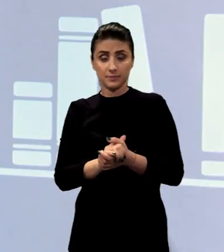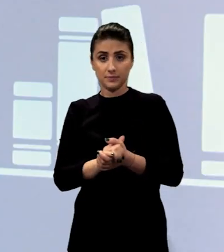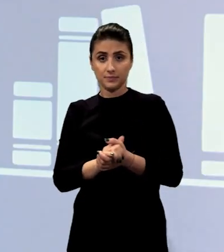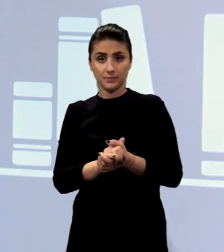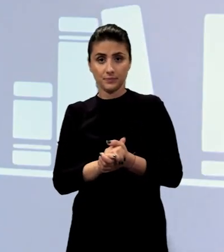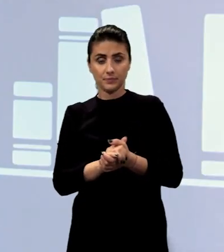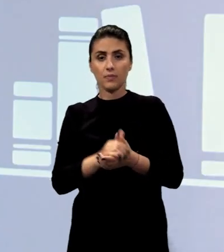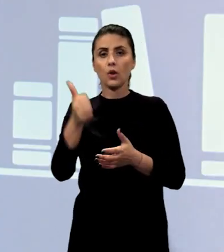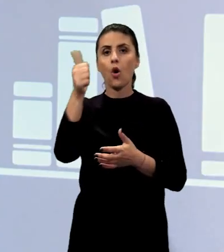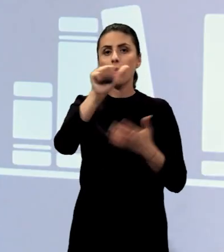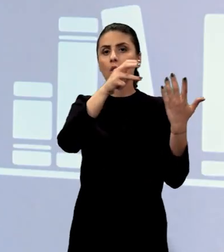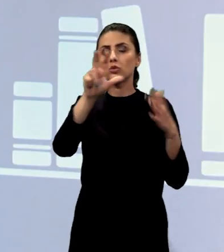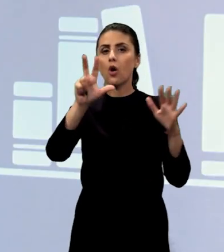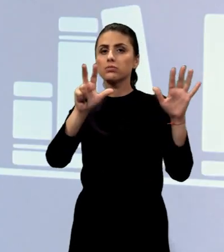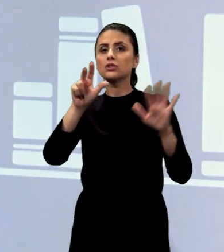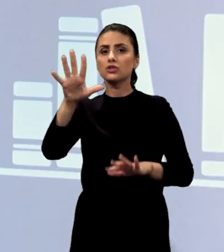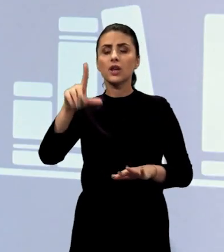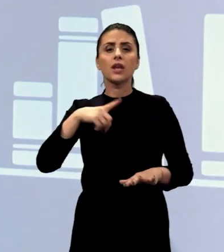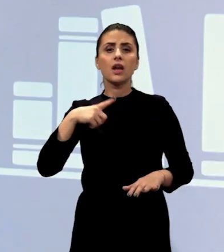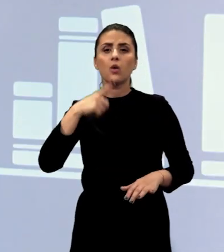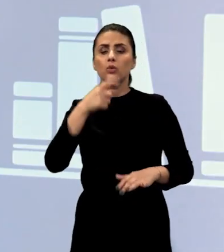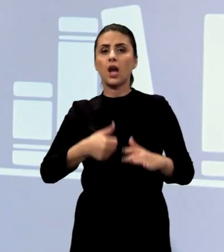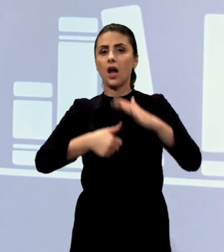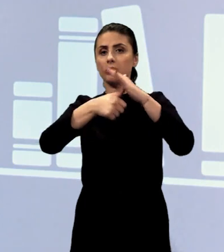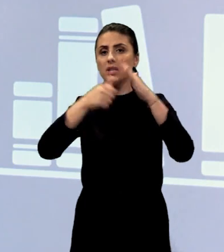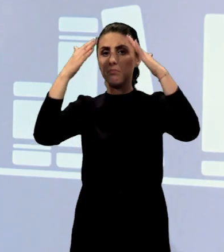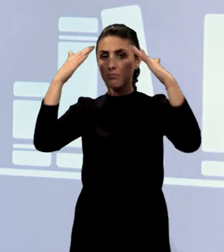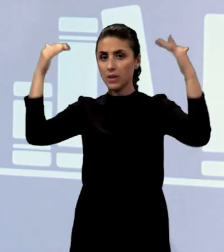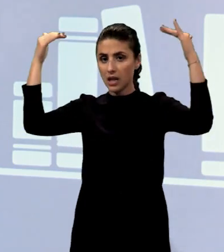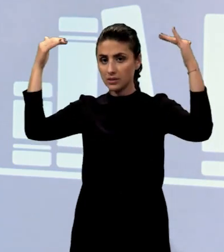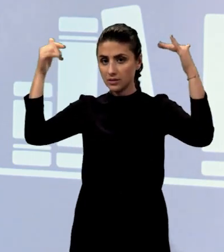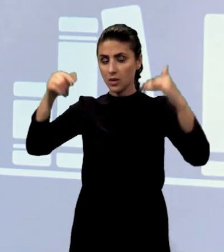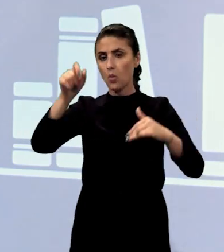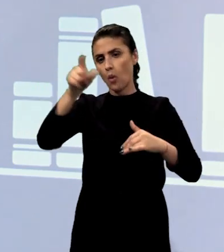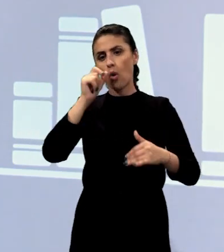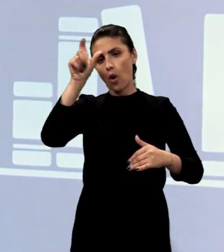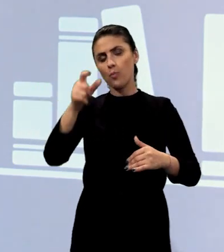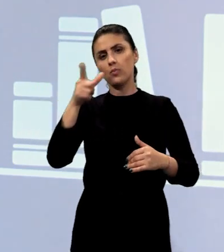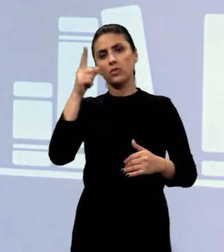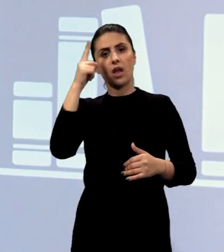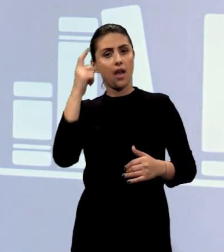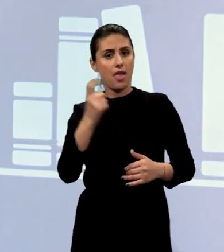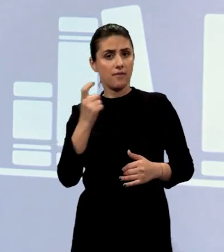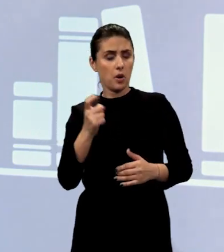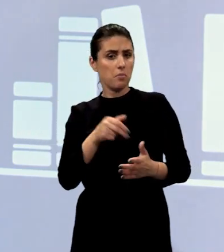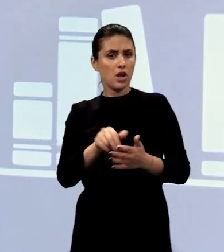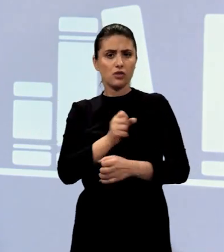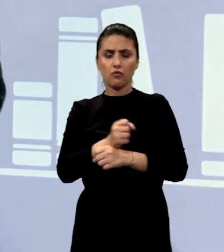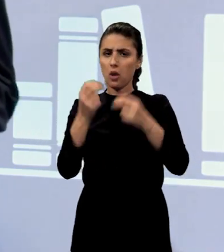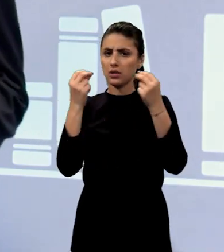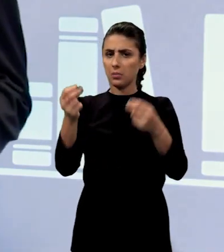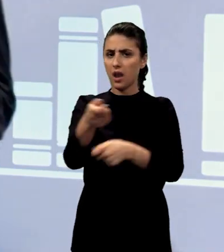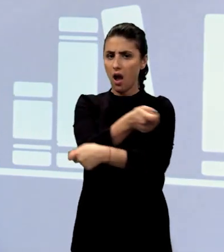În 1985 se afla în capitala Mexicului un evreu secular, căruia emergea foarte bine în